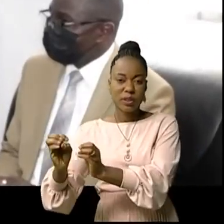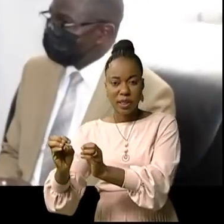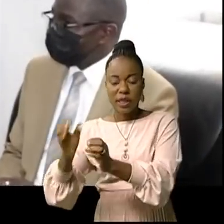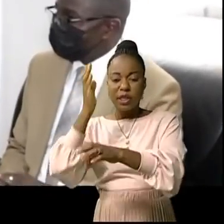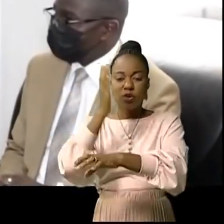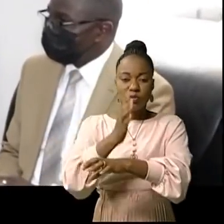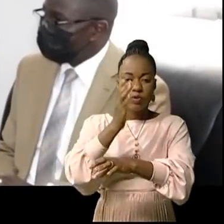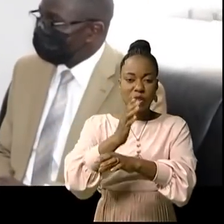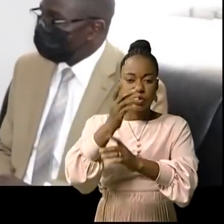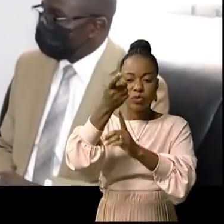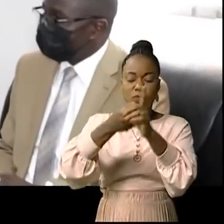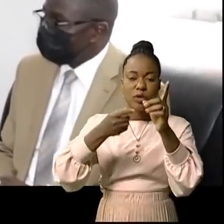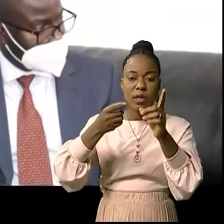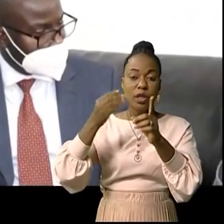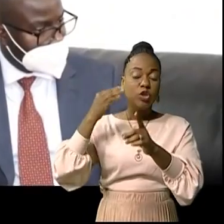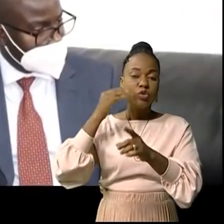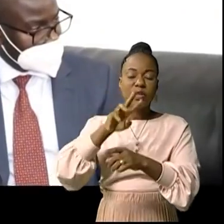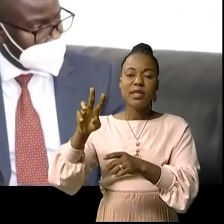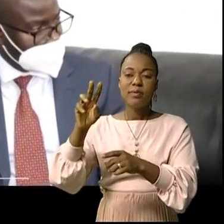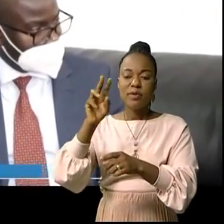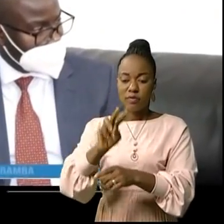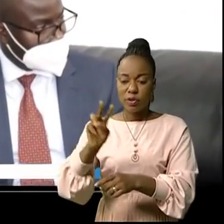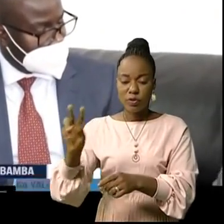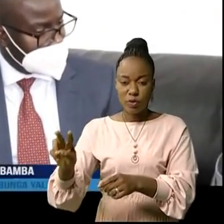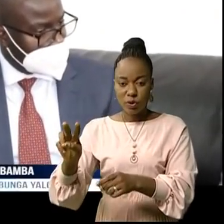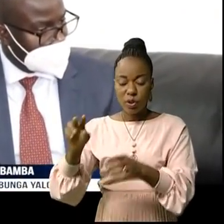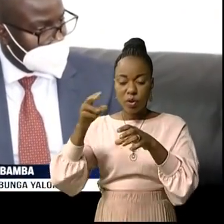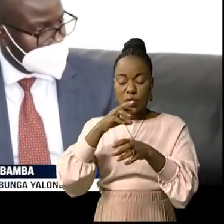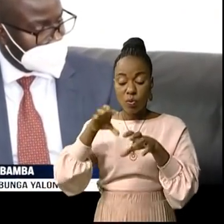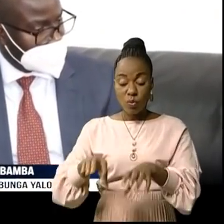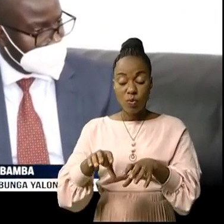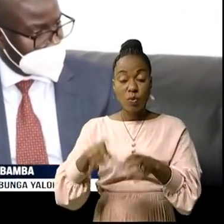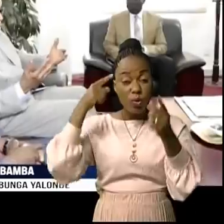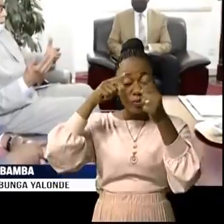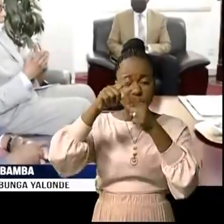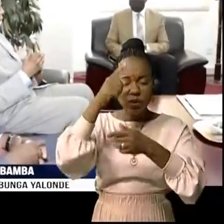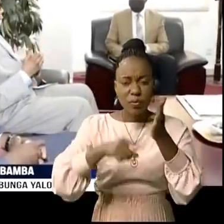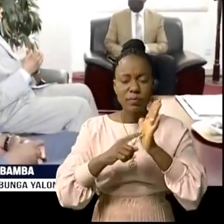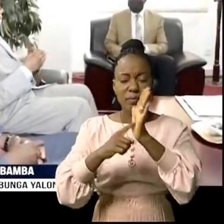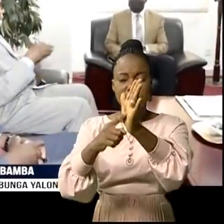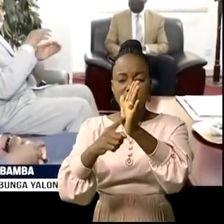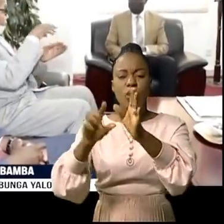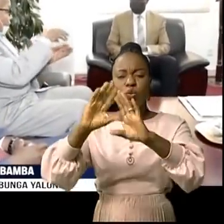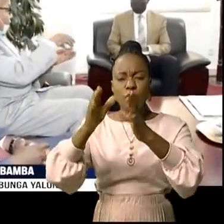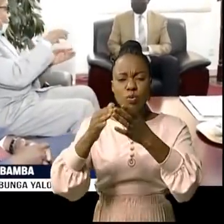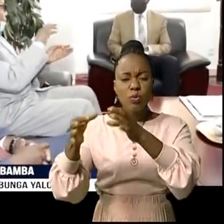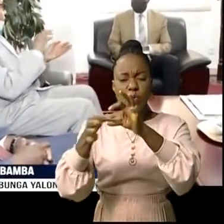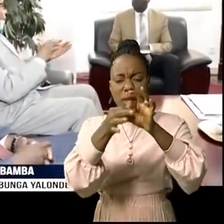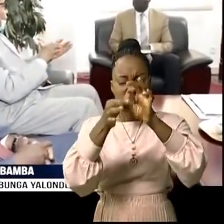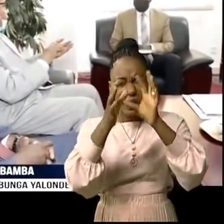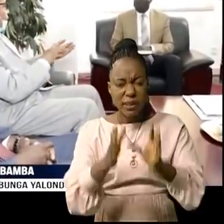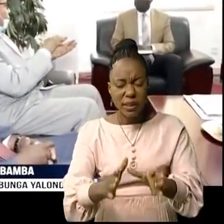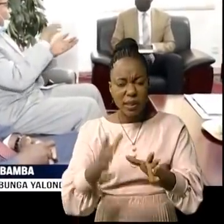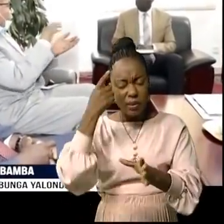conférence au mois de juin 2022 en République démocratique du Congo. Objectif, présenter à tous les bailleurs tous les projets